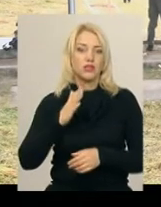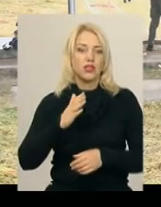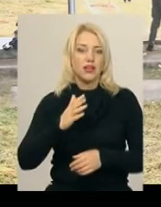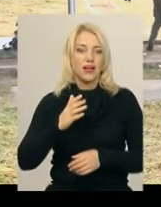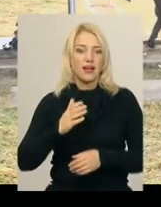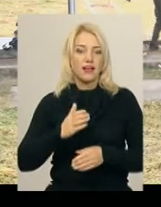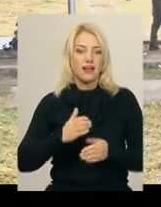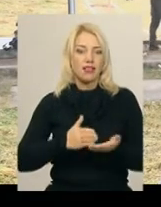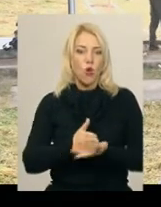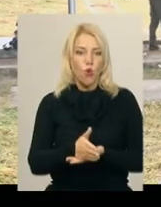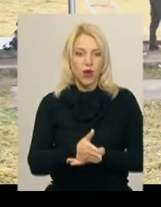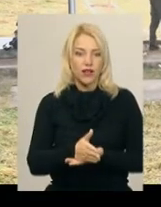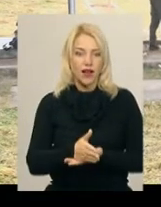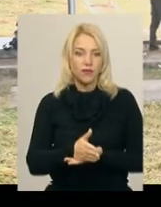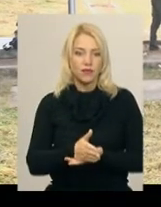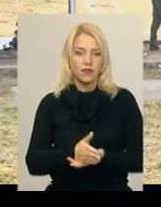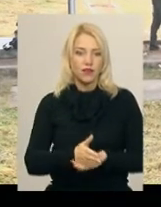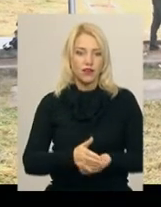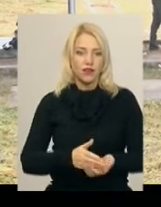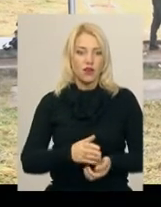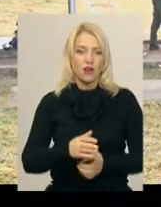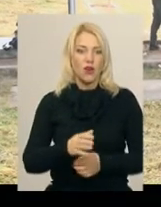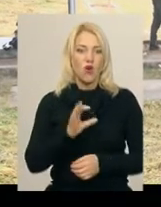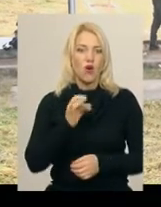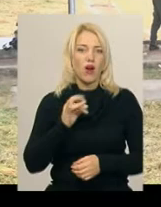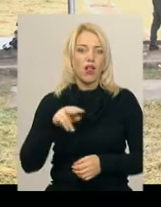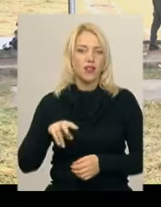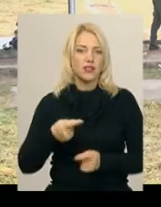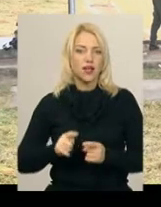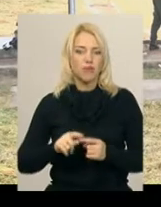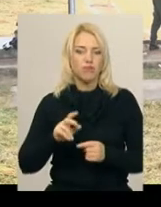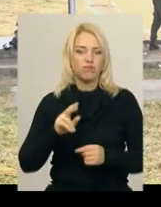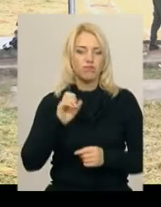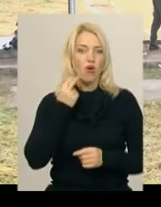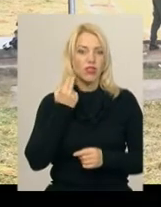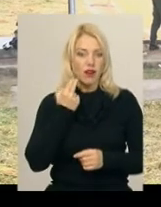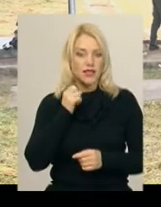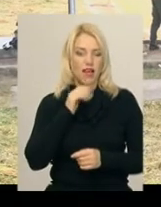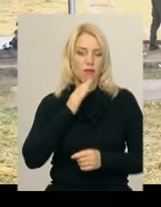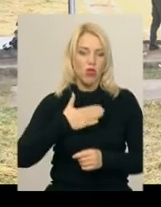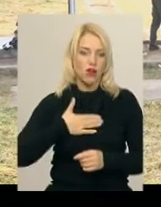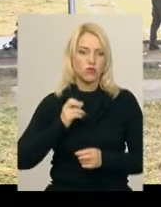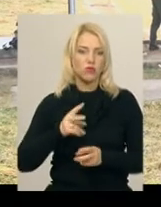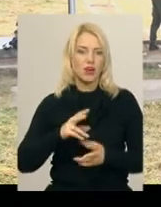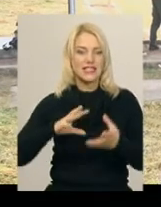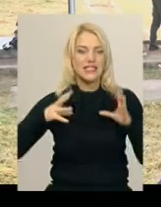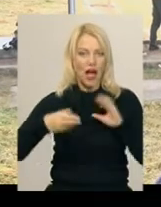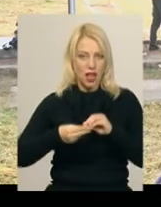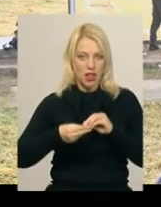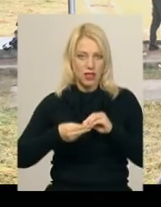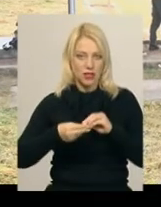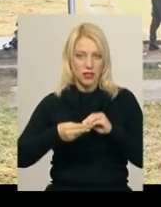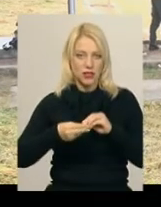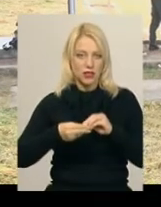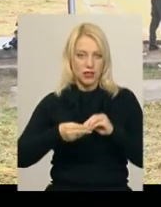категорія оверал, по-англійськи, по-нашому це загальна категорія,